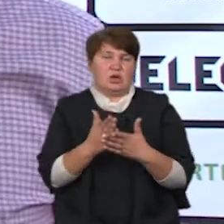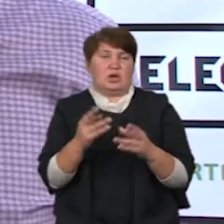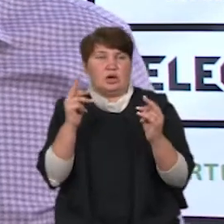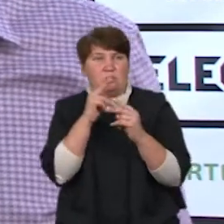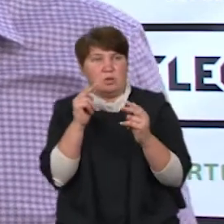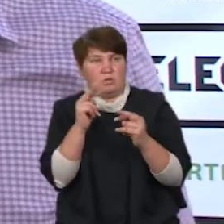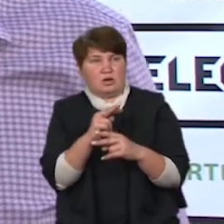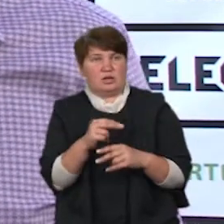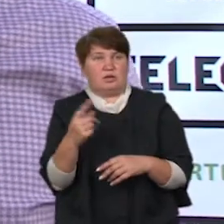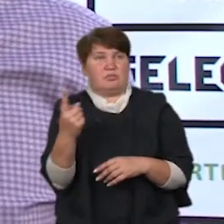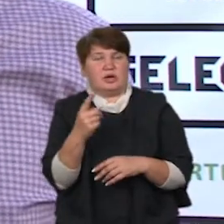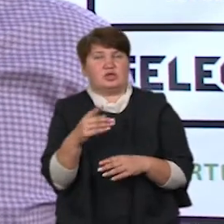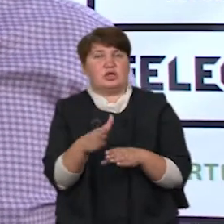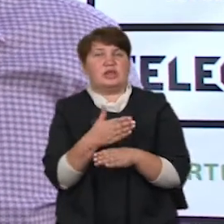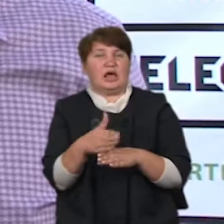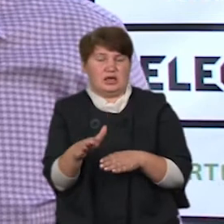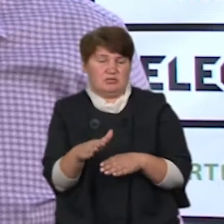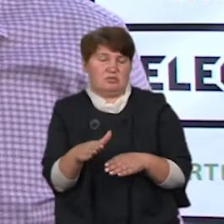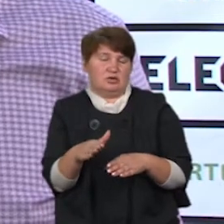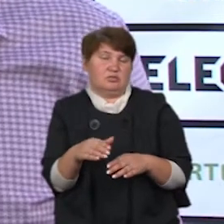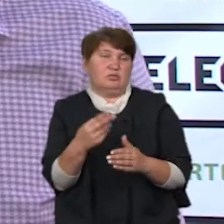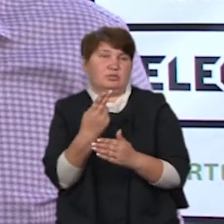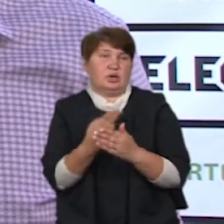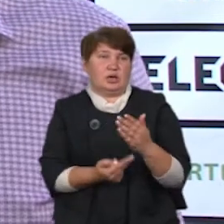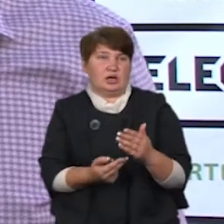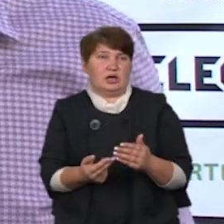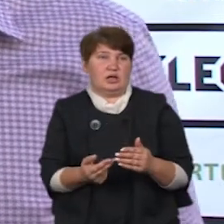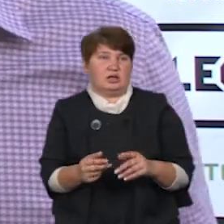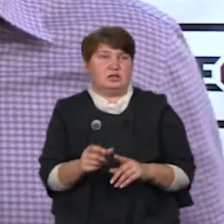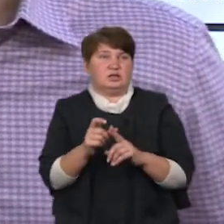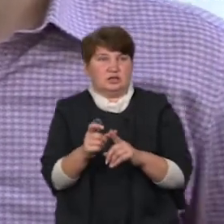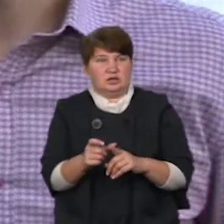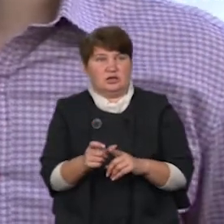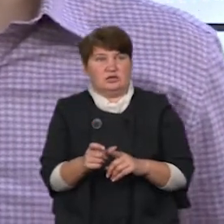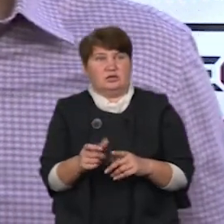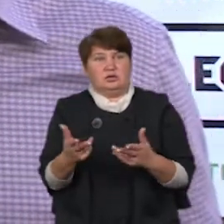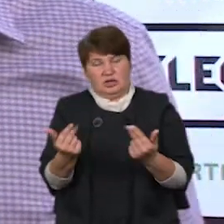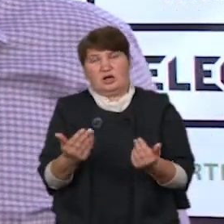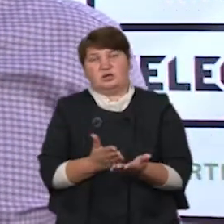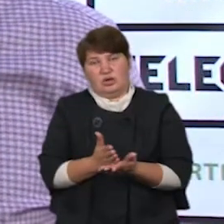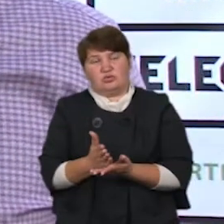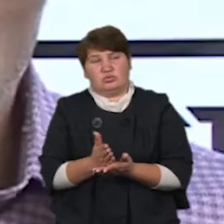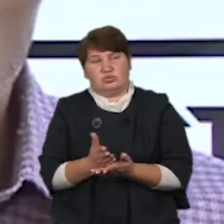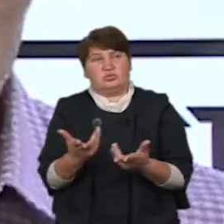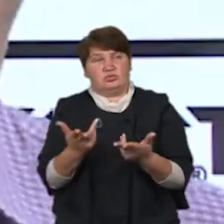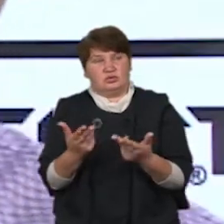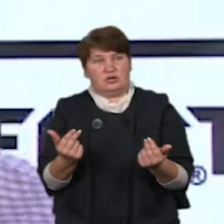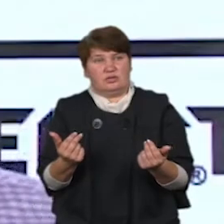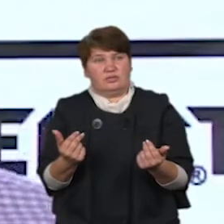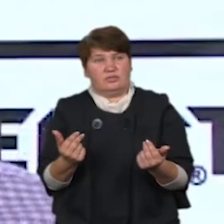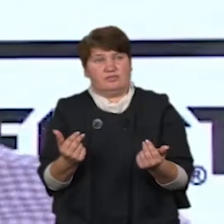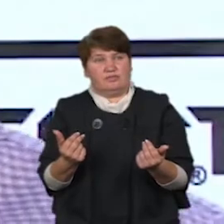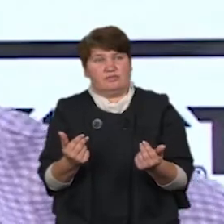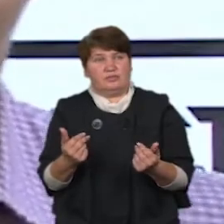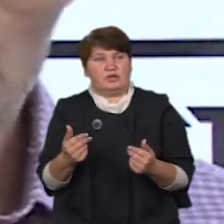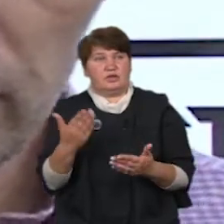Ми проіграли перший тайм. Я вітаю Верес перемогою. Сказати заслужено, ну, напевно так, напевно ми вигрили заслужено. Я думаю, швидше за все